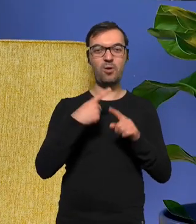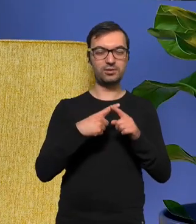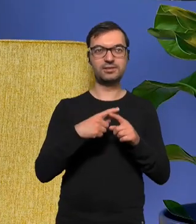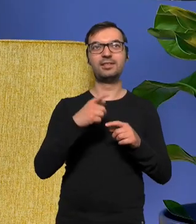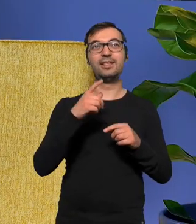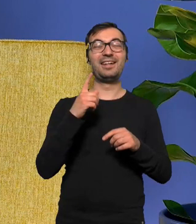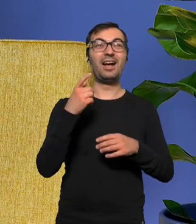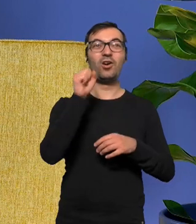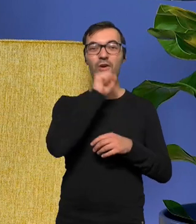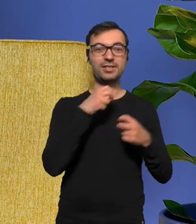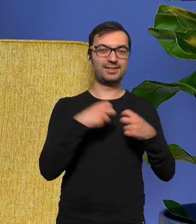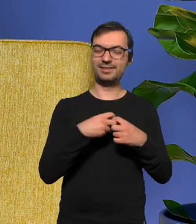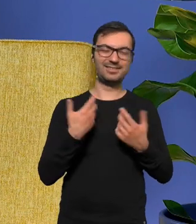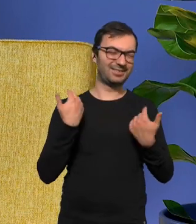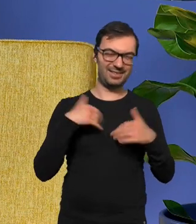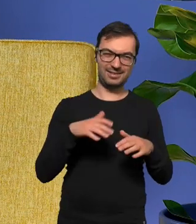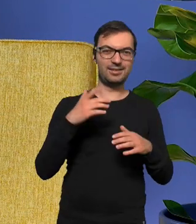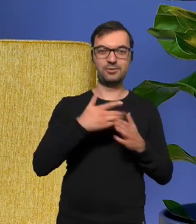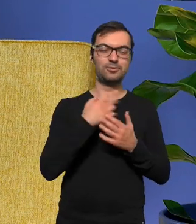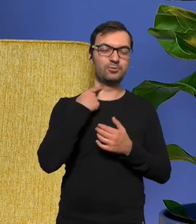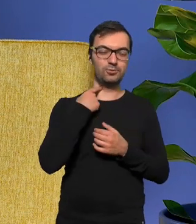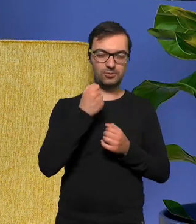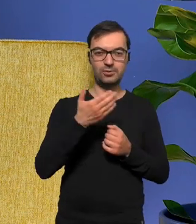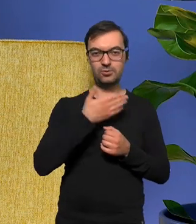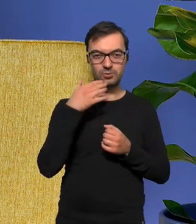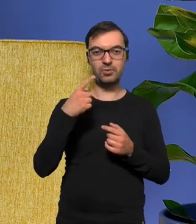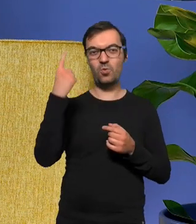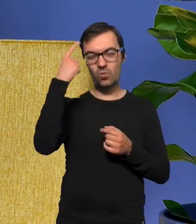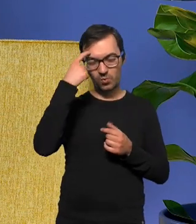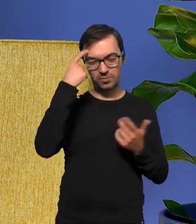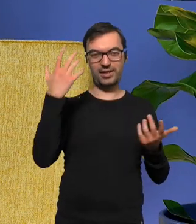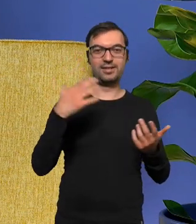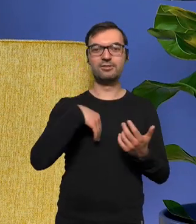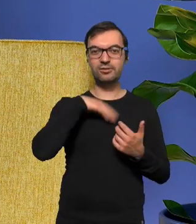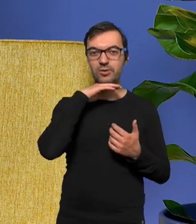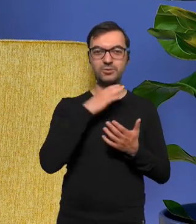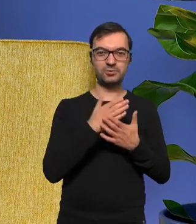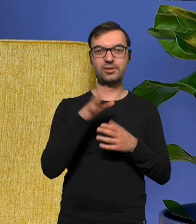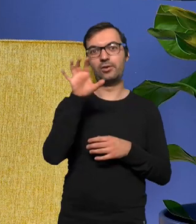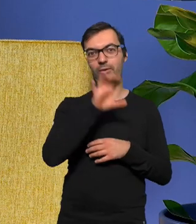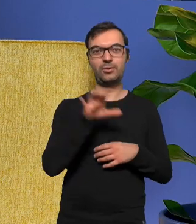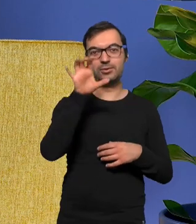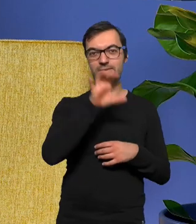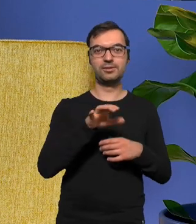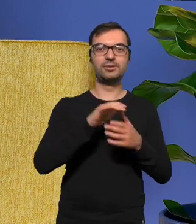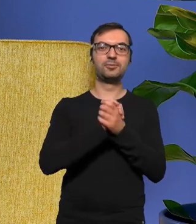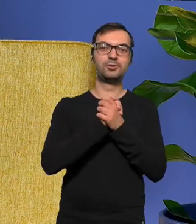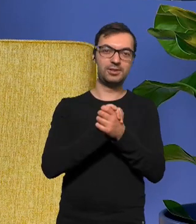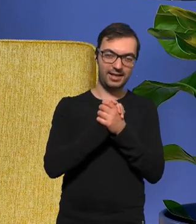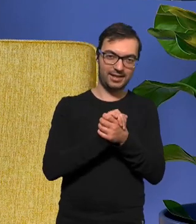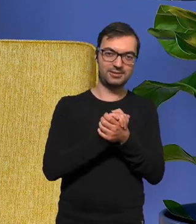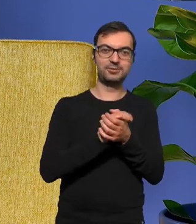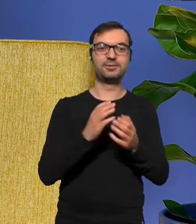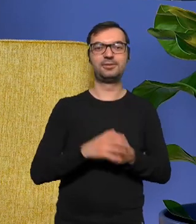wolałbym nie robić tego ponieważ to jest już nudne głupie mam dość oglądania przyjaciół